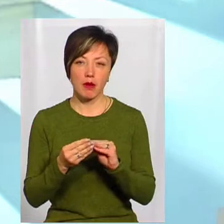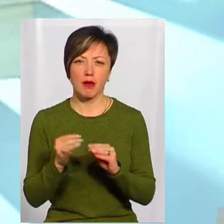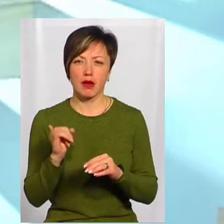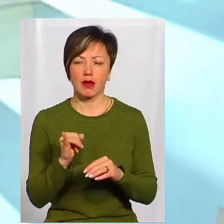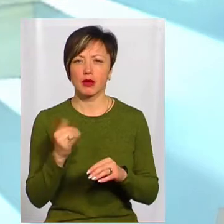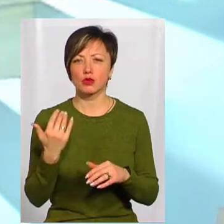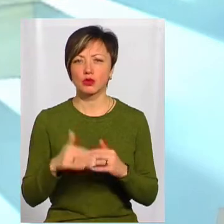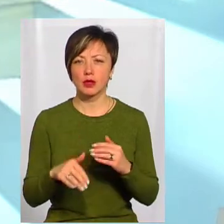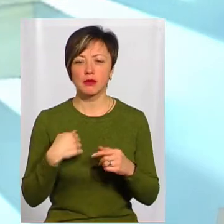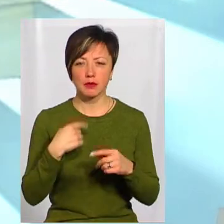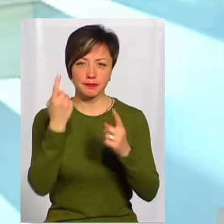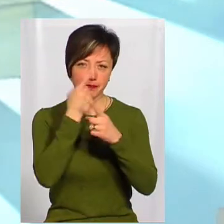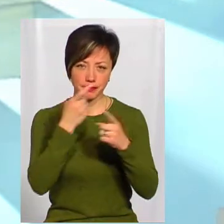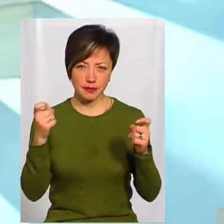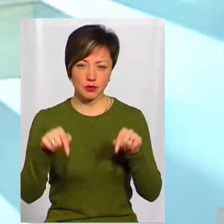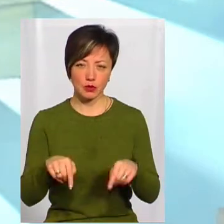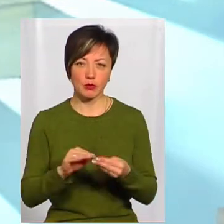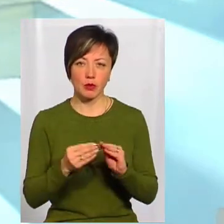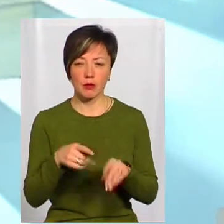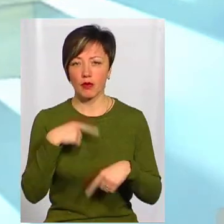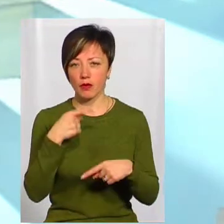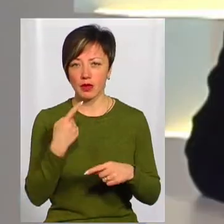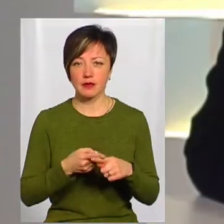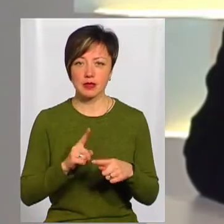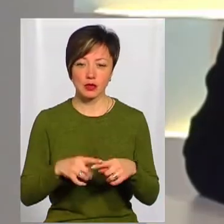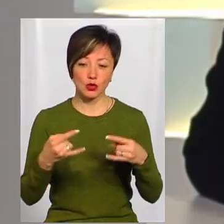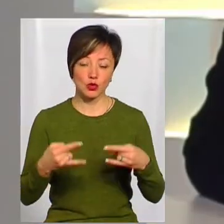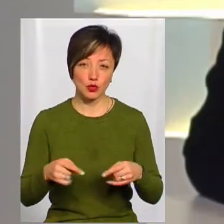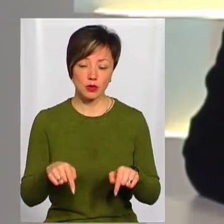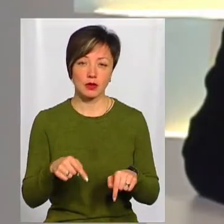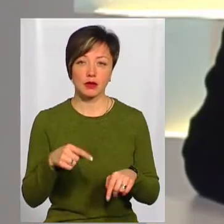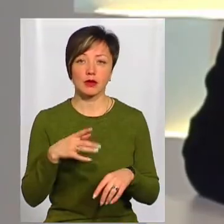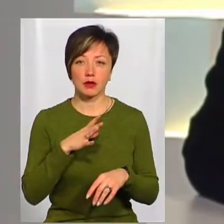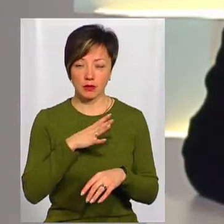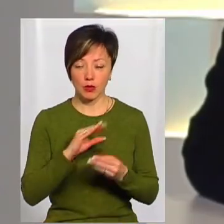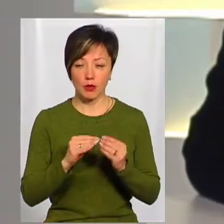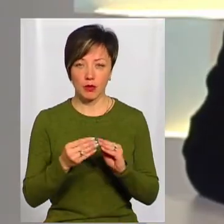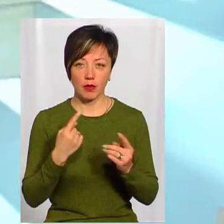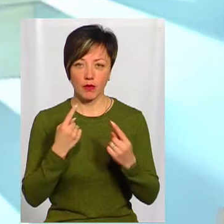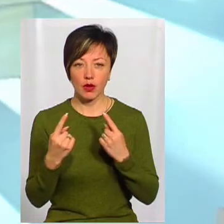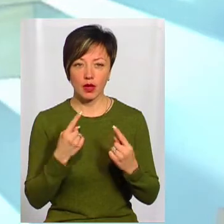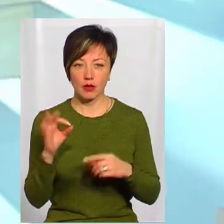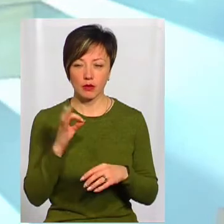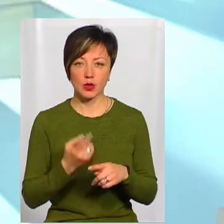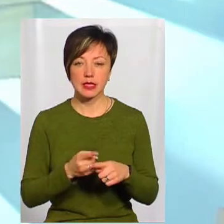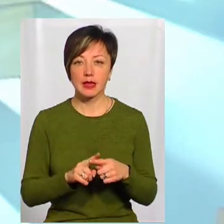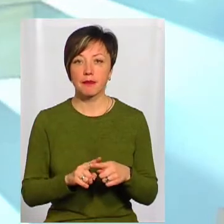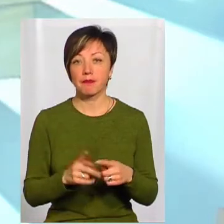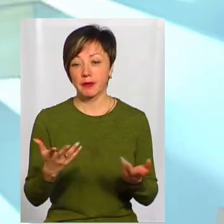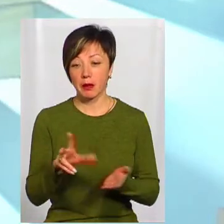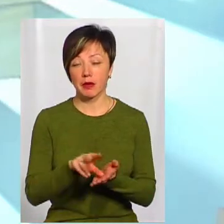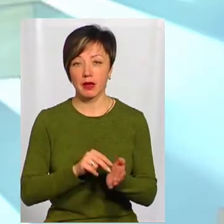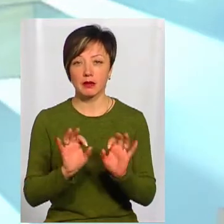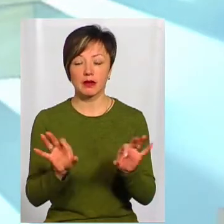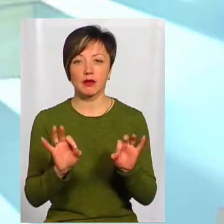проблему ми вже озвучували на Поділля-Центр, от в цих студіях ми вже озвучували цю проблему. Як